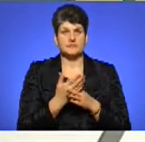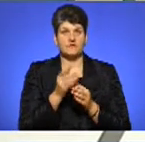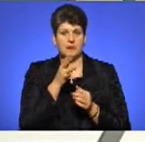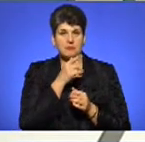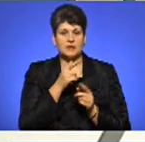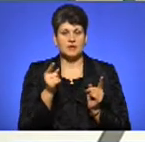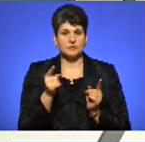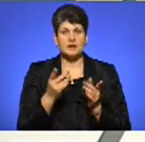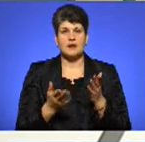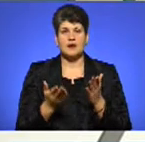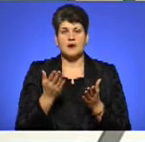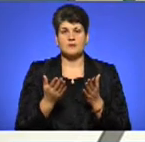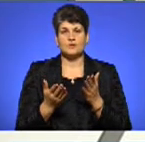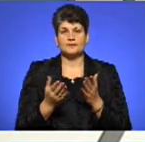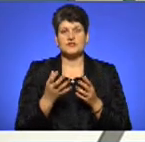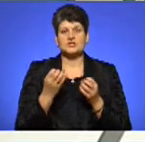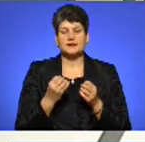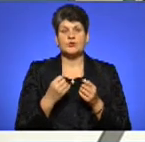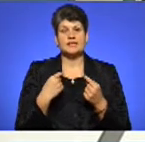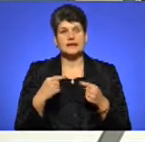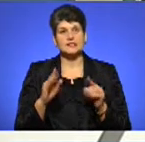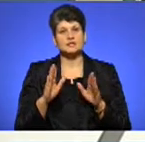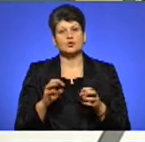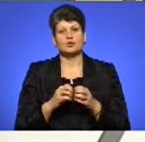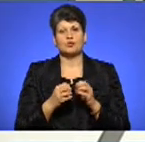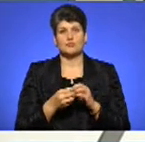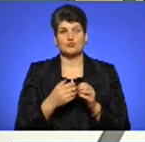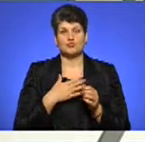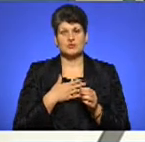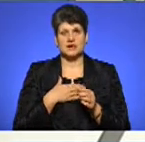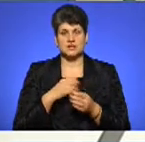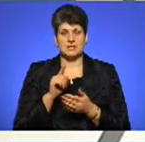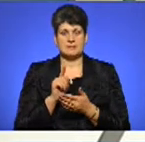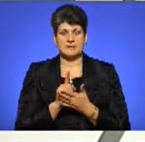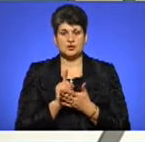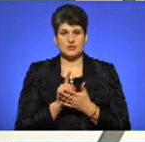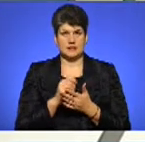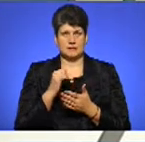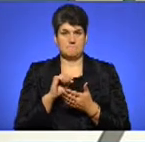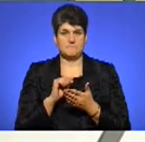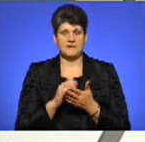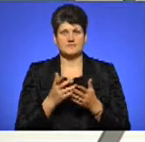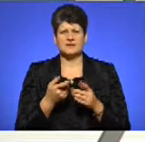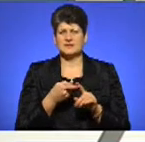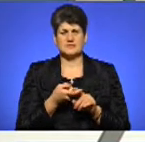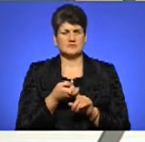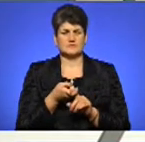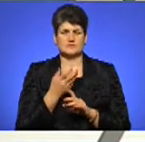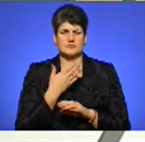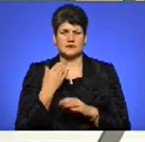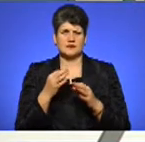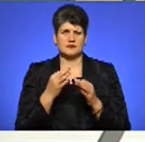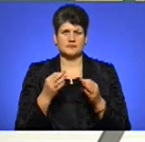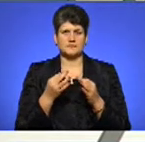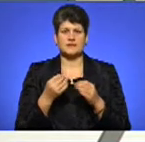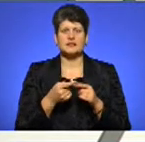або я б ще не в її місці, бо інакше будуть проблеми в наших пенсіонерів з пенсіями. Воно не має нічого одне до другого. Це маніпуляція і